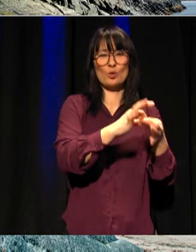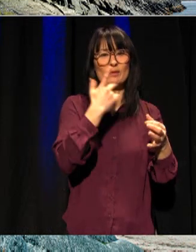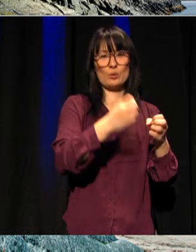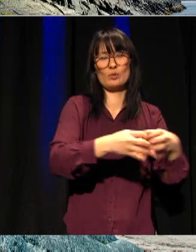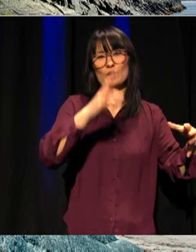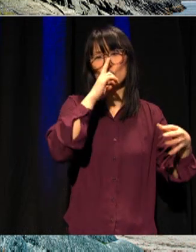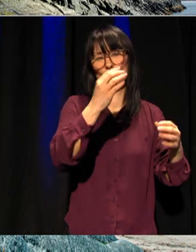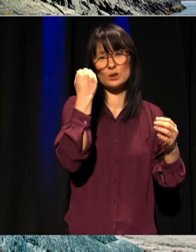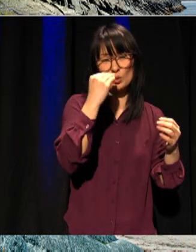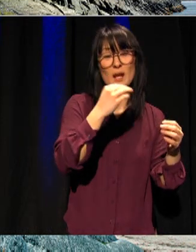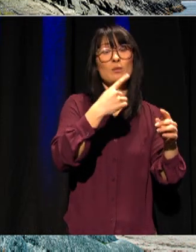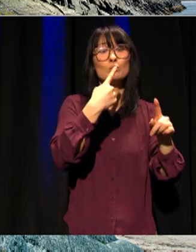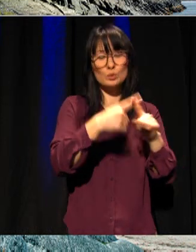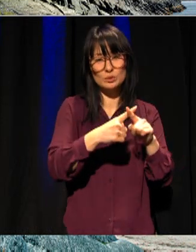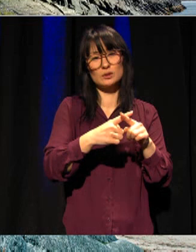innovasjonsprosjekter.